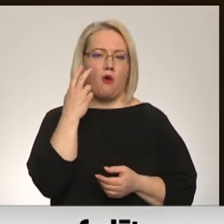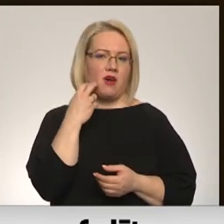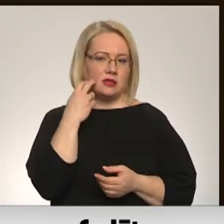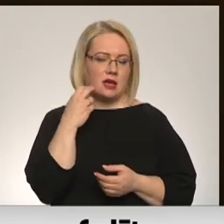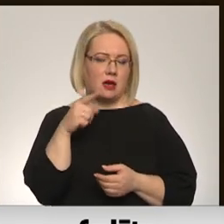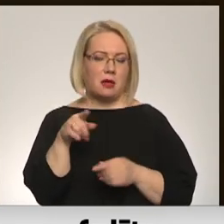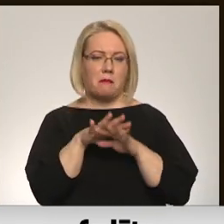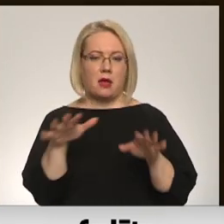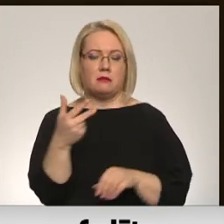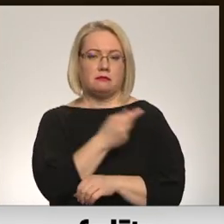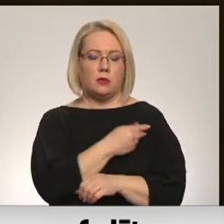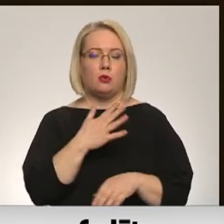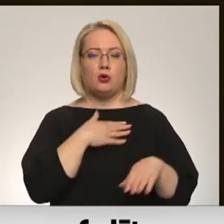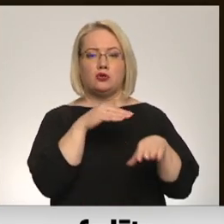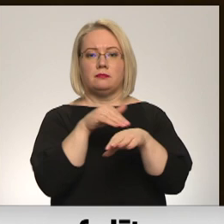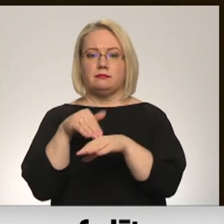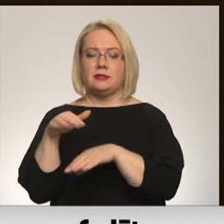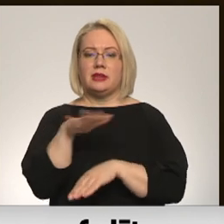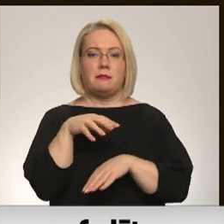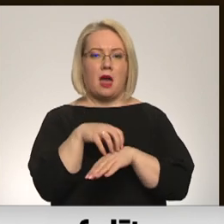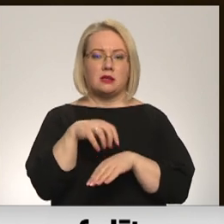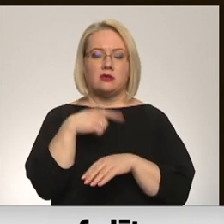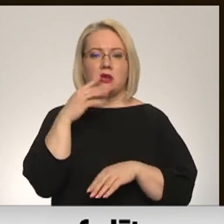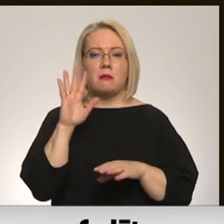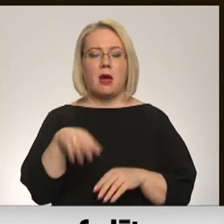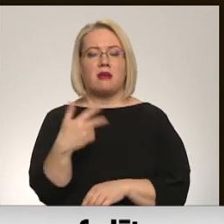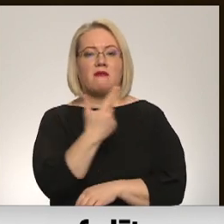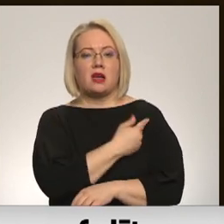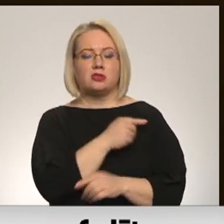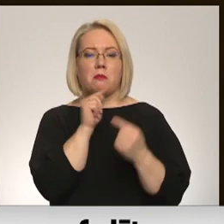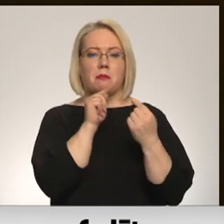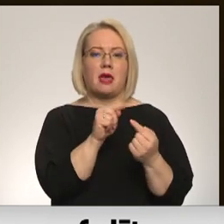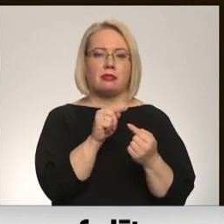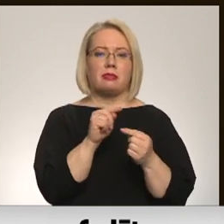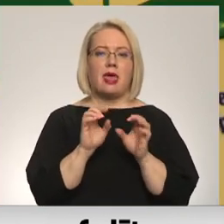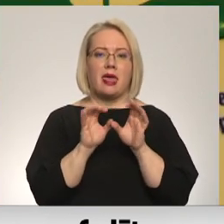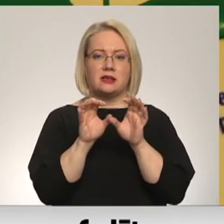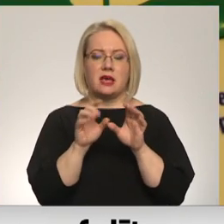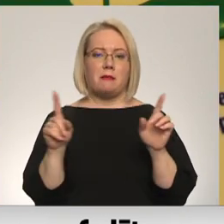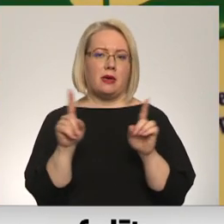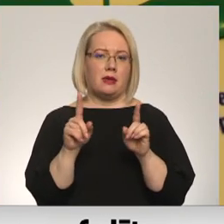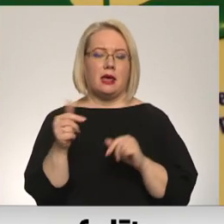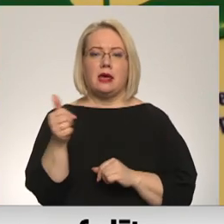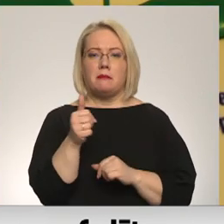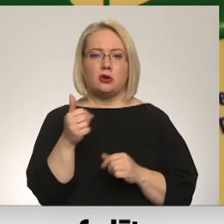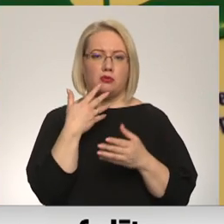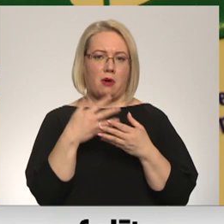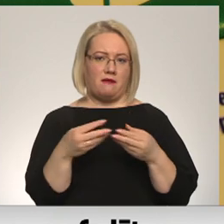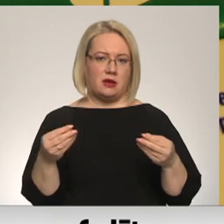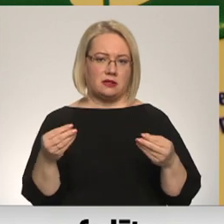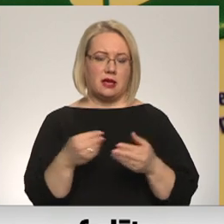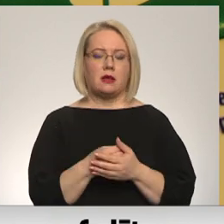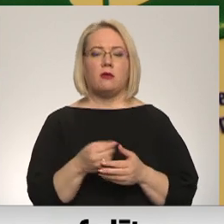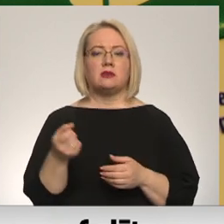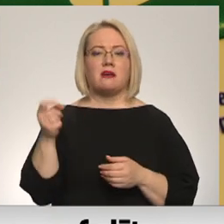Mūsu uzrunātie ģimene sārsti atzīst, ka interesi par vakcinēšanos pret ērķu encefalītu ir īpaši pavasarī. Vairāk